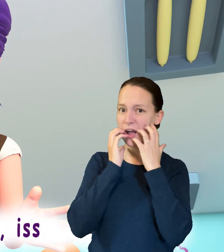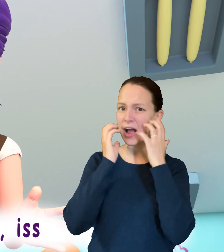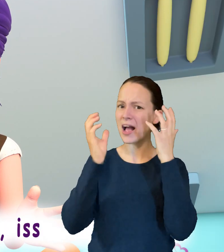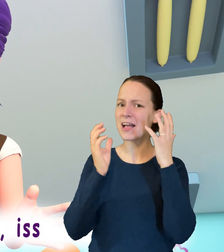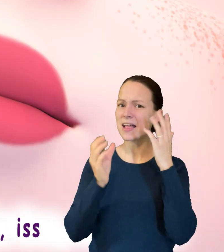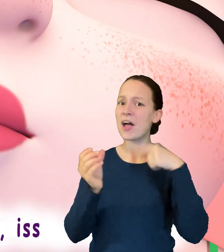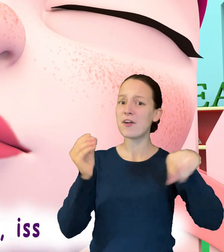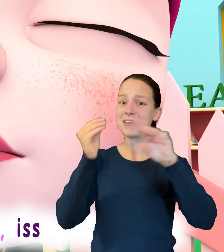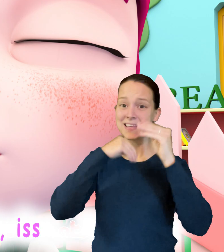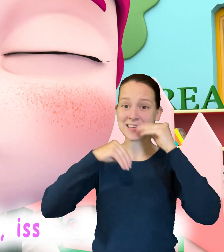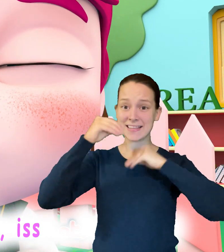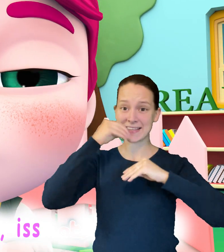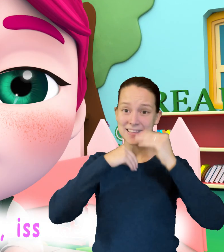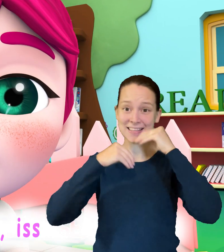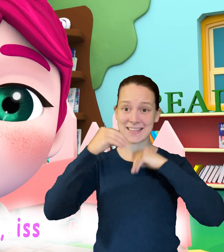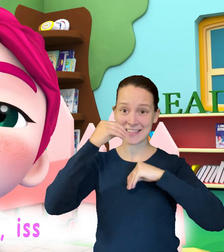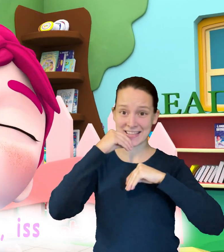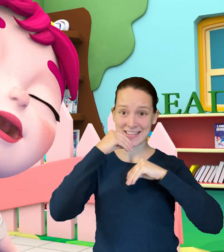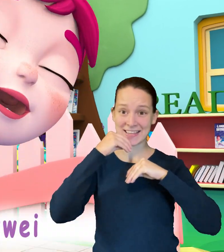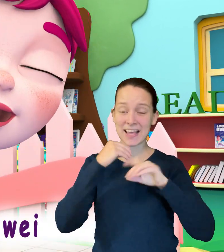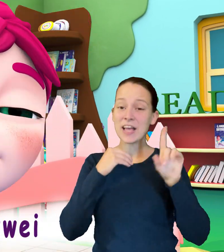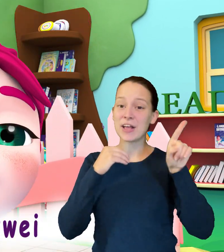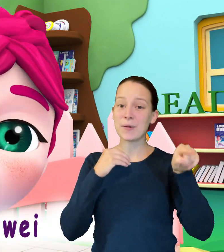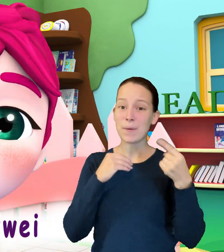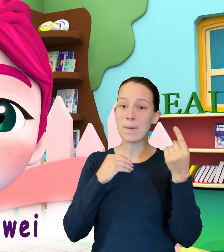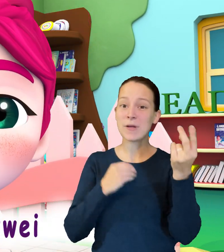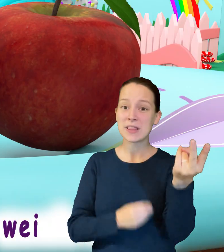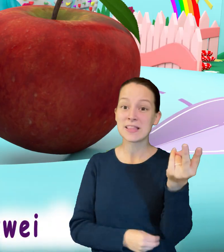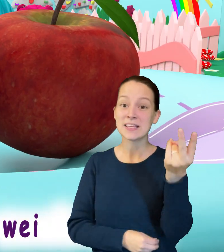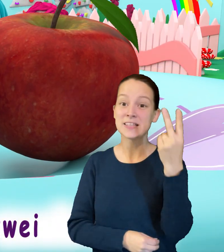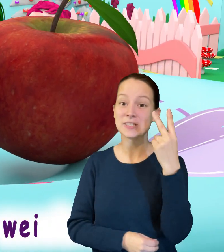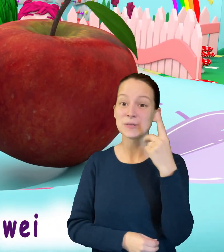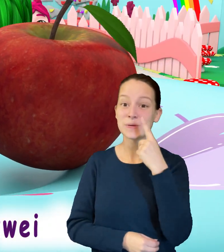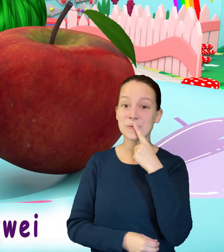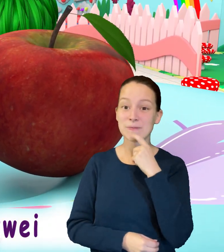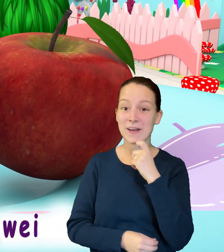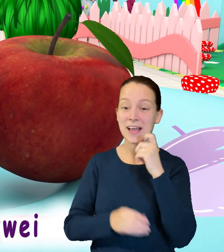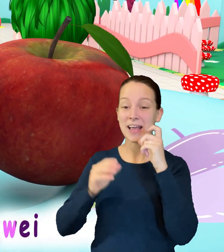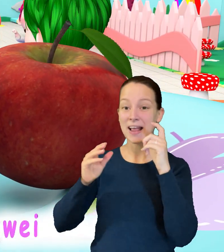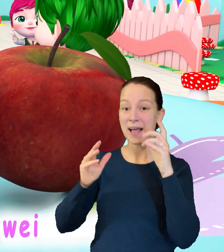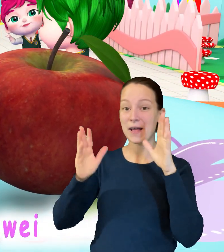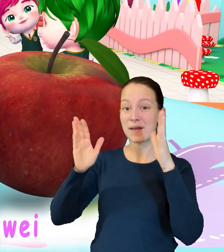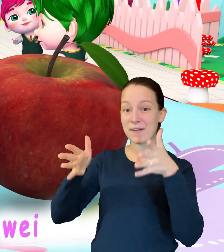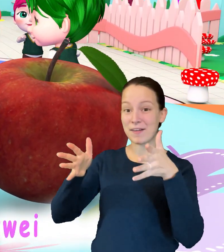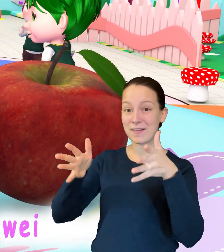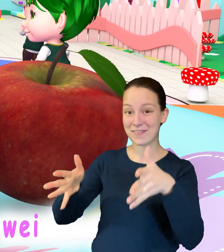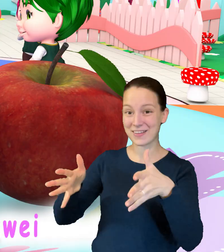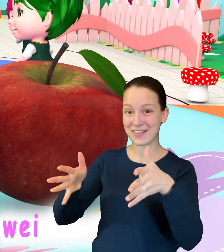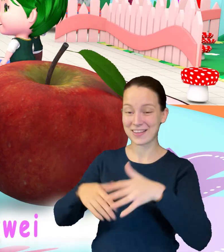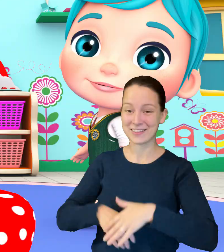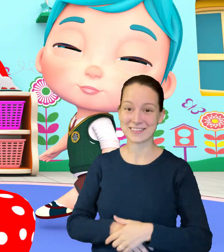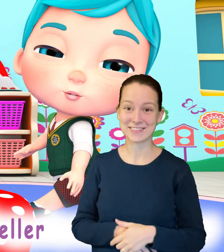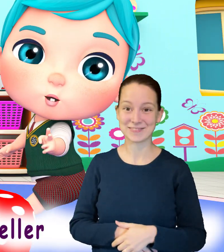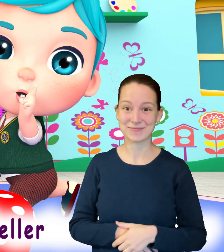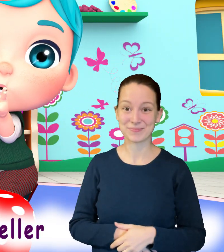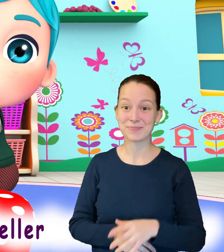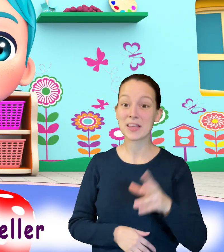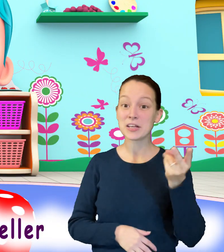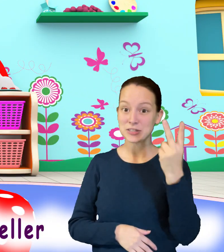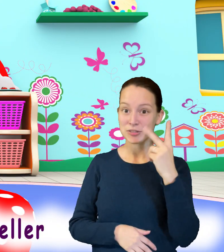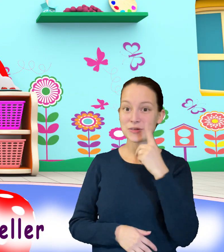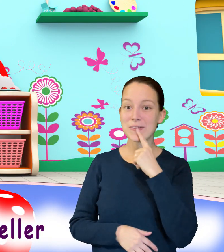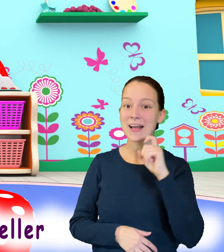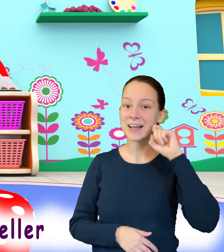groß, der Lehrer rief laut, is, is, is, da waren's nur noch zwei.